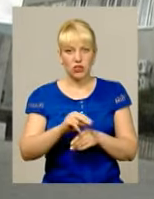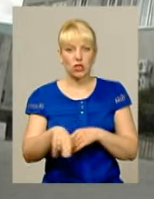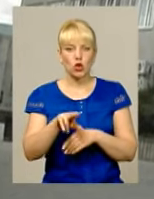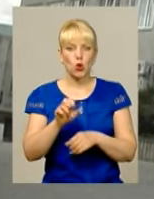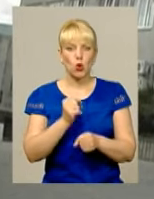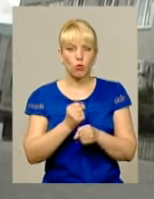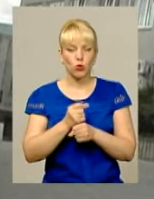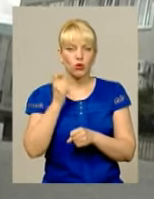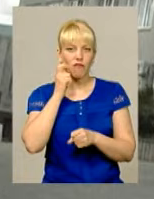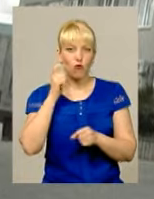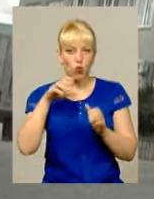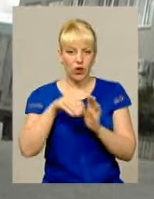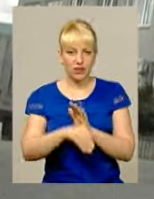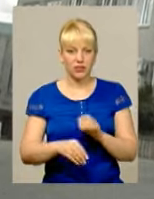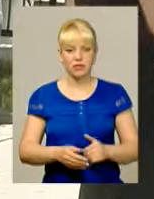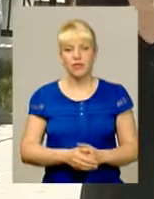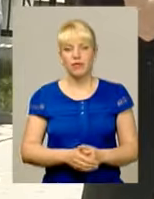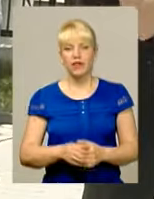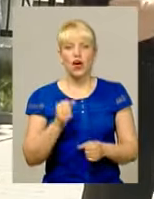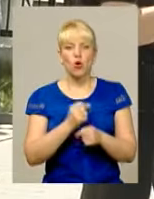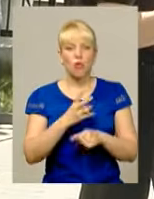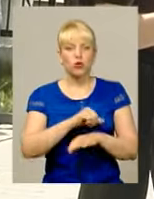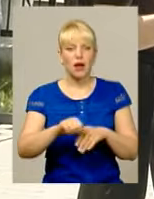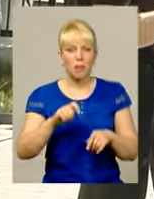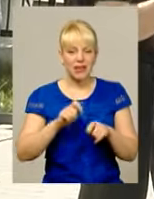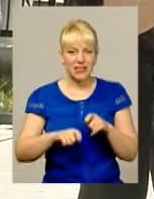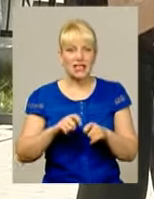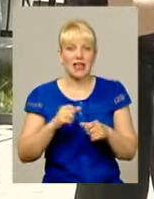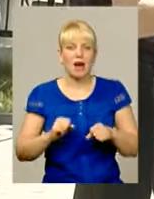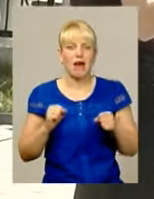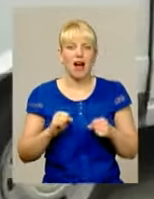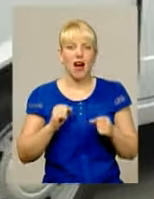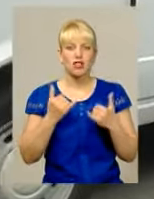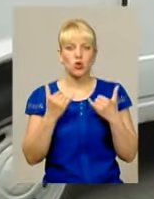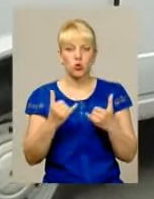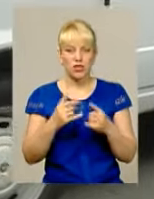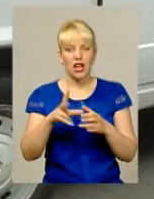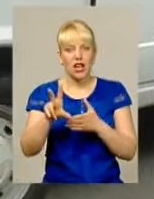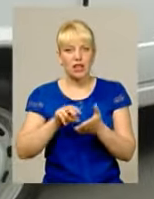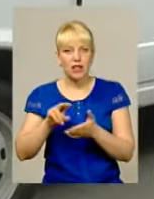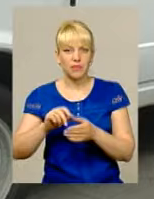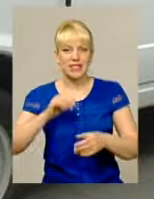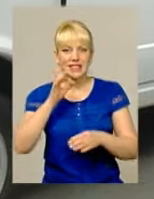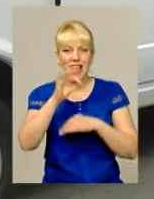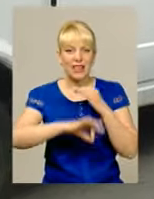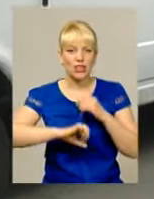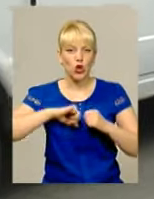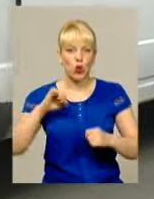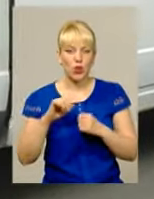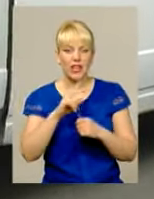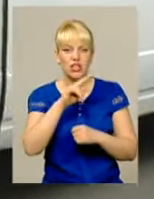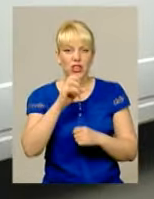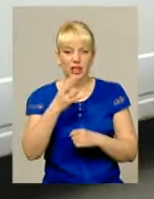Роботу на митницях намагаються осучаснити. Тут активно переймають досвід іноземних колег Із Чехії, до прикладу, привезли нову